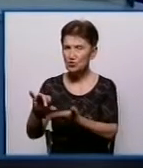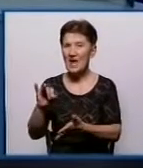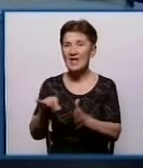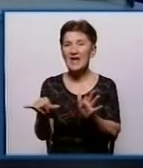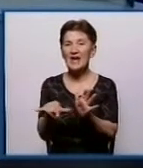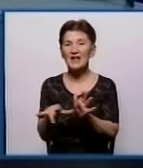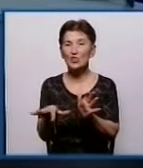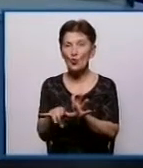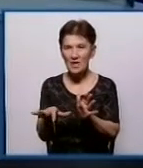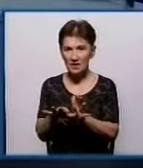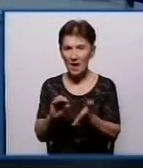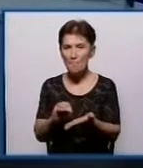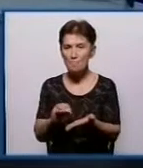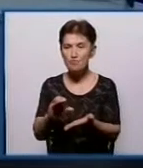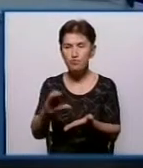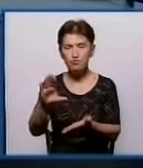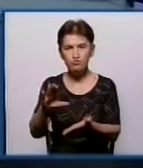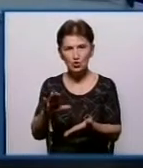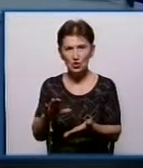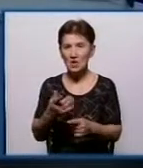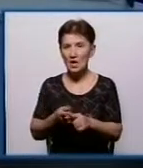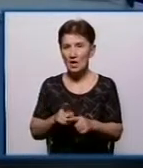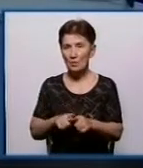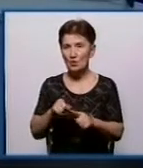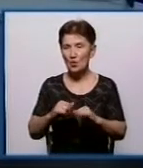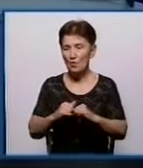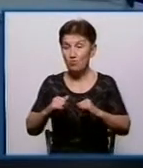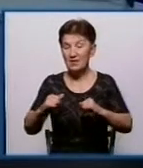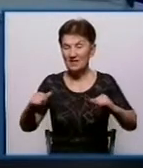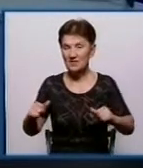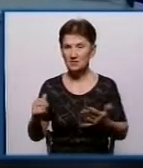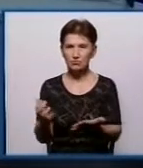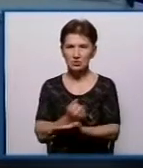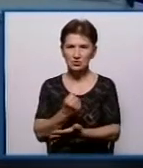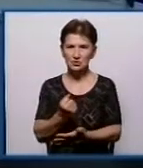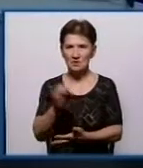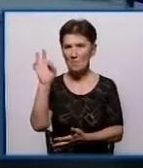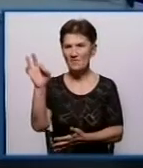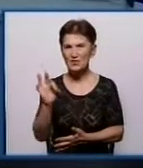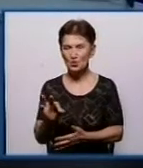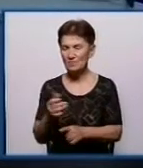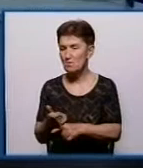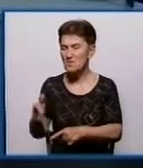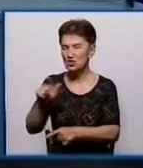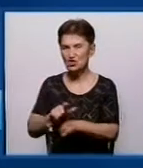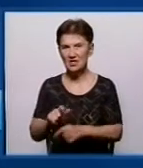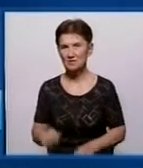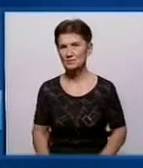подорожчала значно. Тому приріст по водопостачанню виходить більший, ніж приріст по водовідведення.